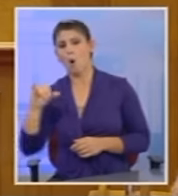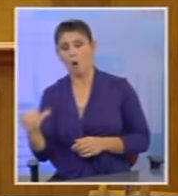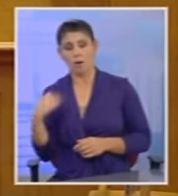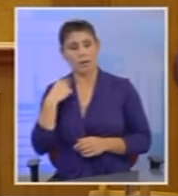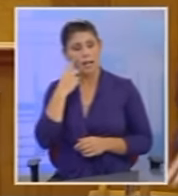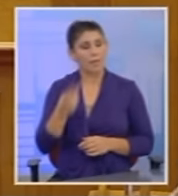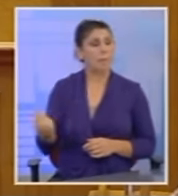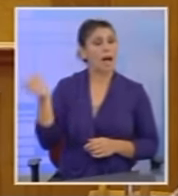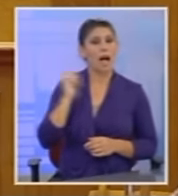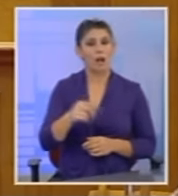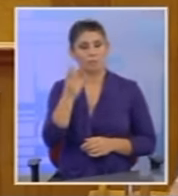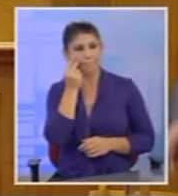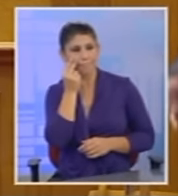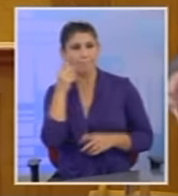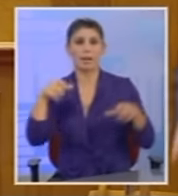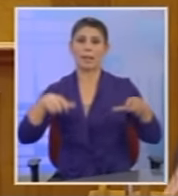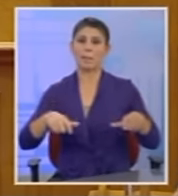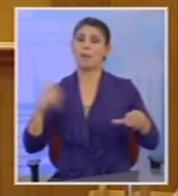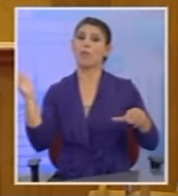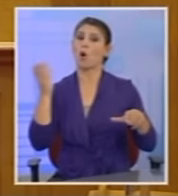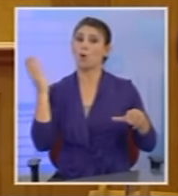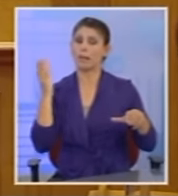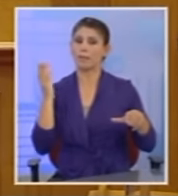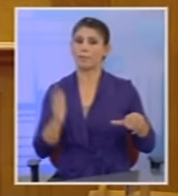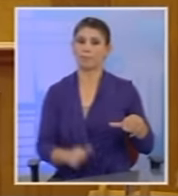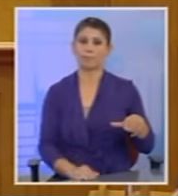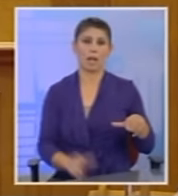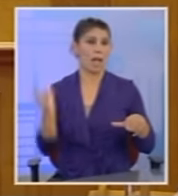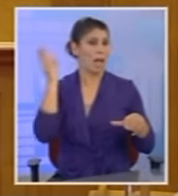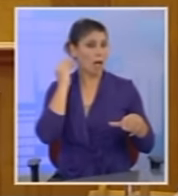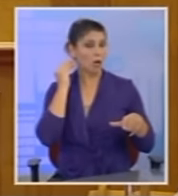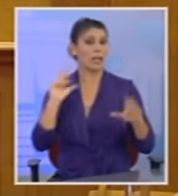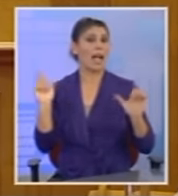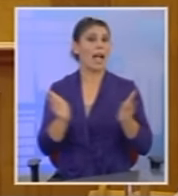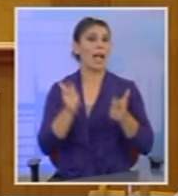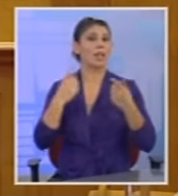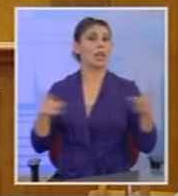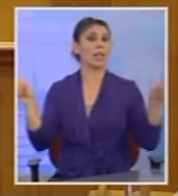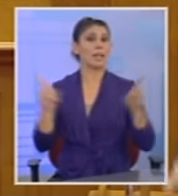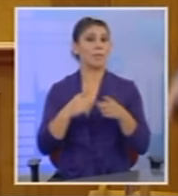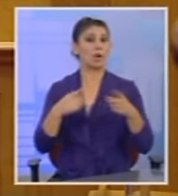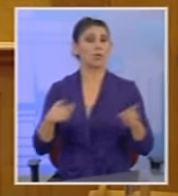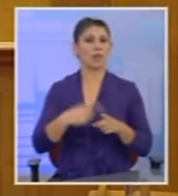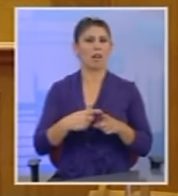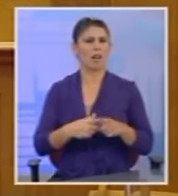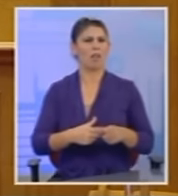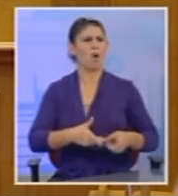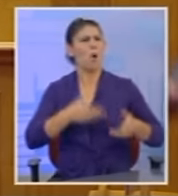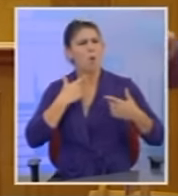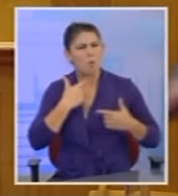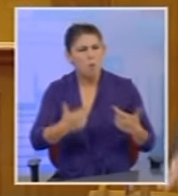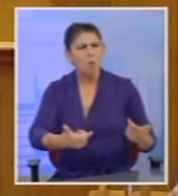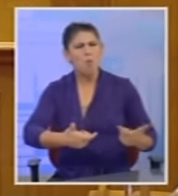ότι παρακολουθούσε στο γήπεδο και όταν ακουγόταν ο Εθνικός Σύμνος της Ελλάδος να γιουχάρει όλο το γήπεδο,